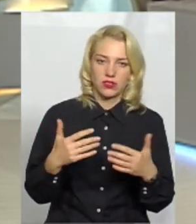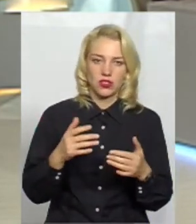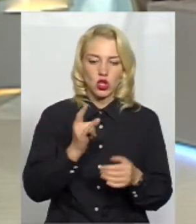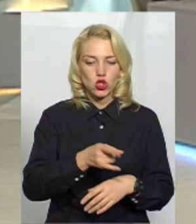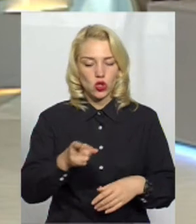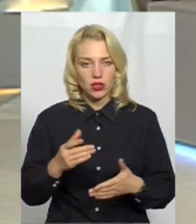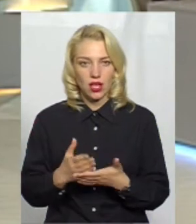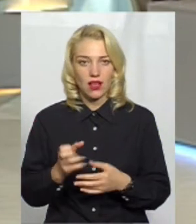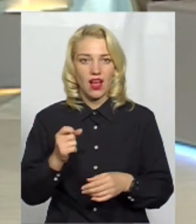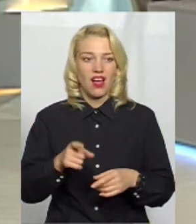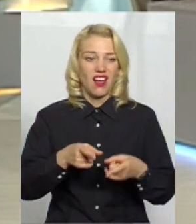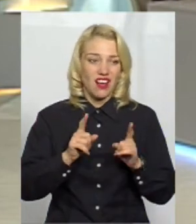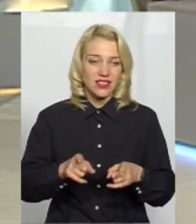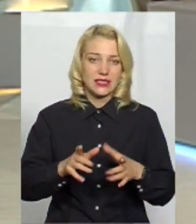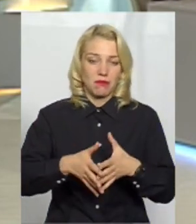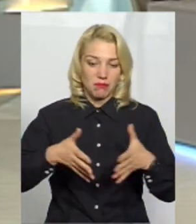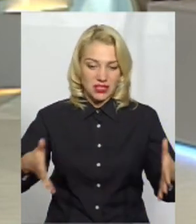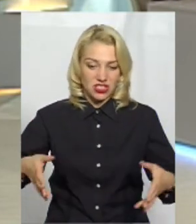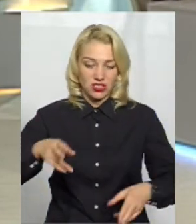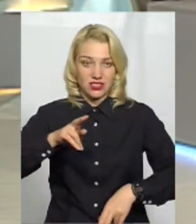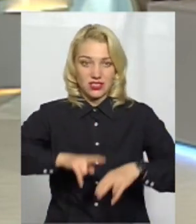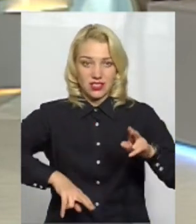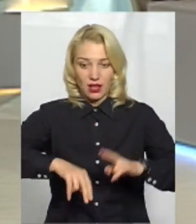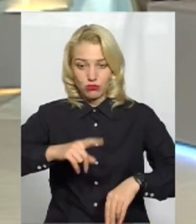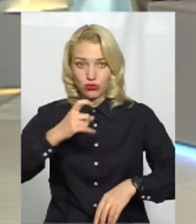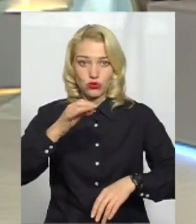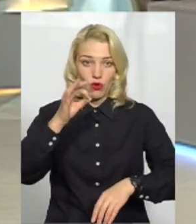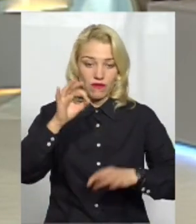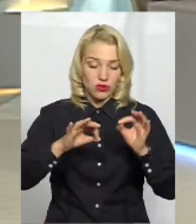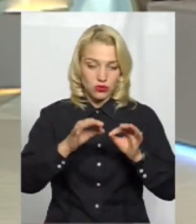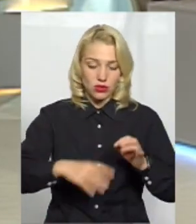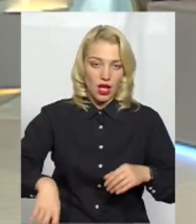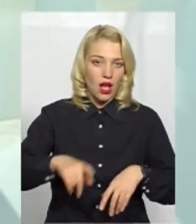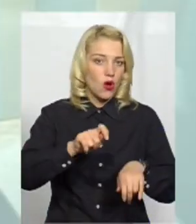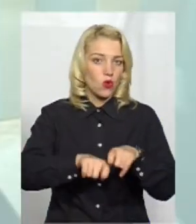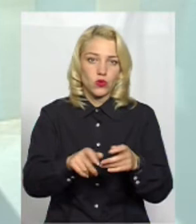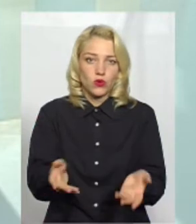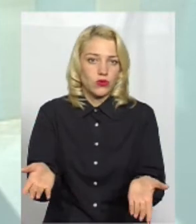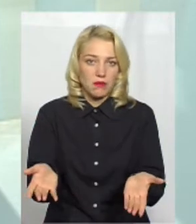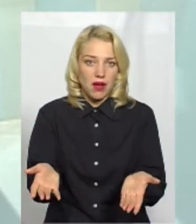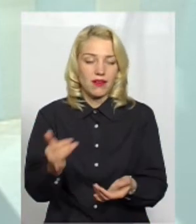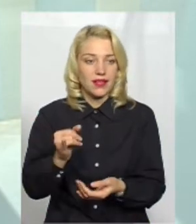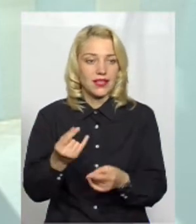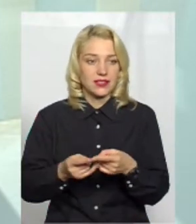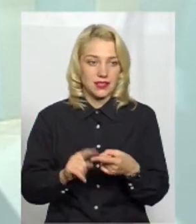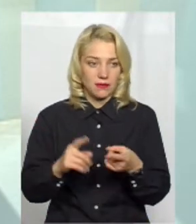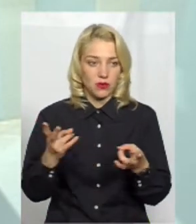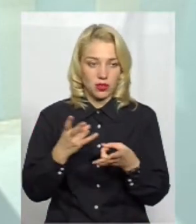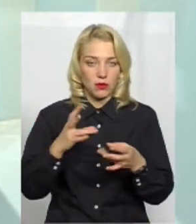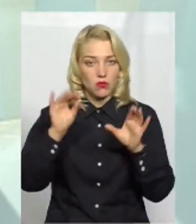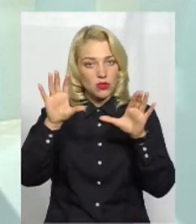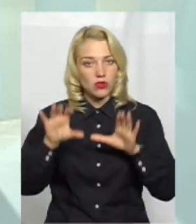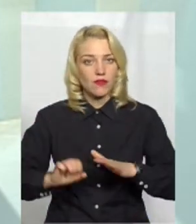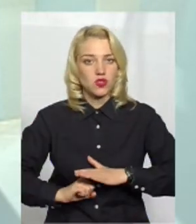насправді забудовують значно більше, якщо не всі 90% і контролю, якби, за цим немає. Тобто тут потрібно на